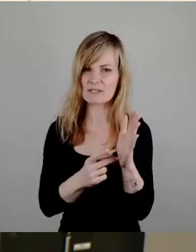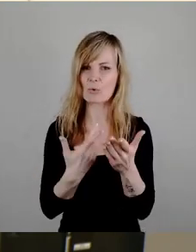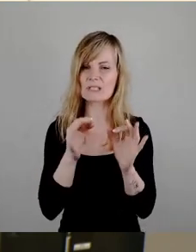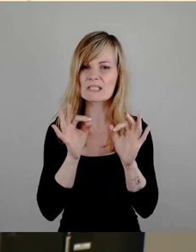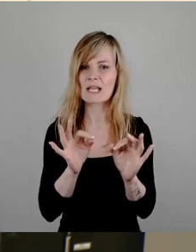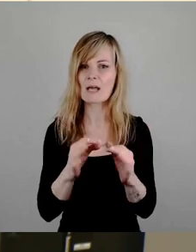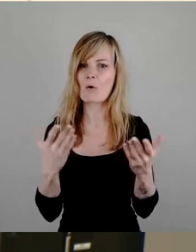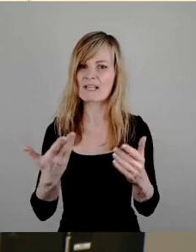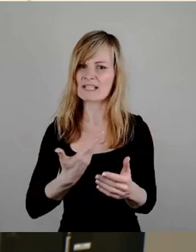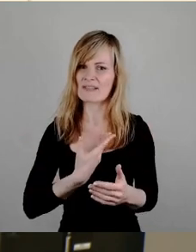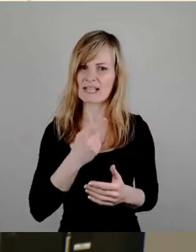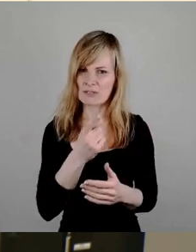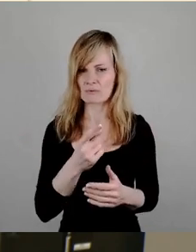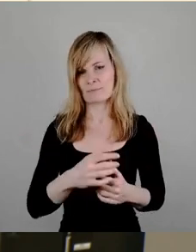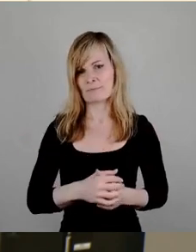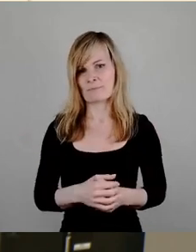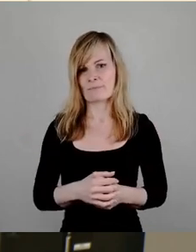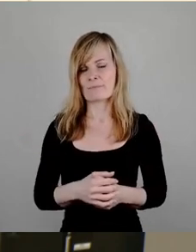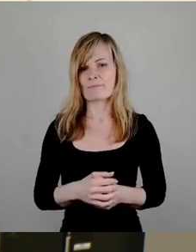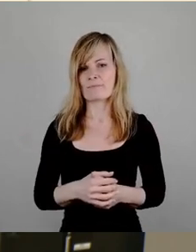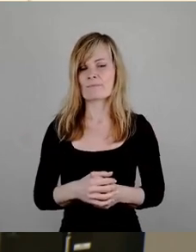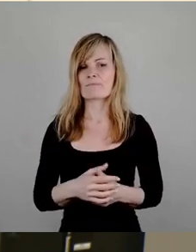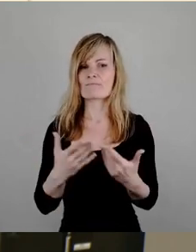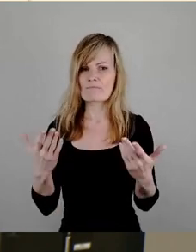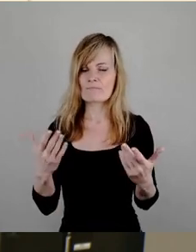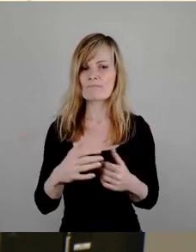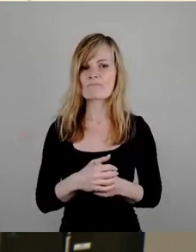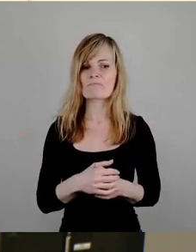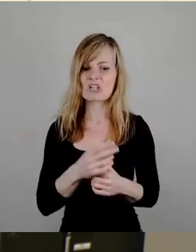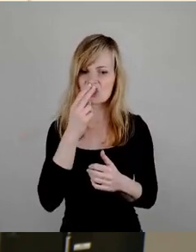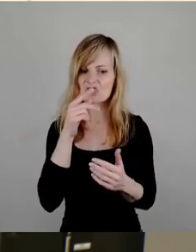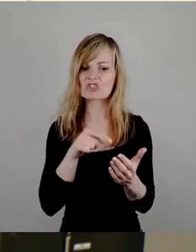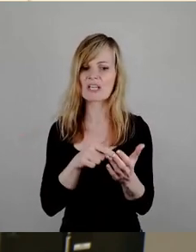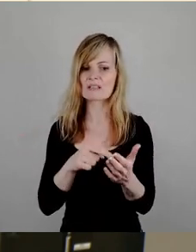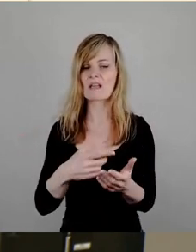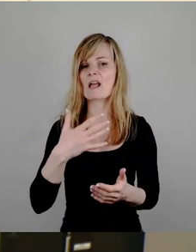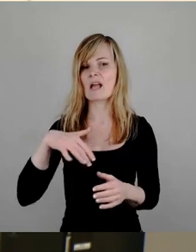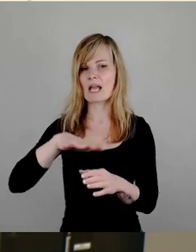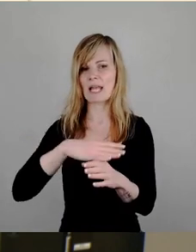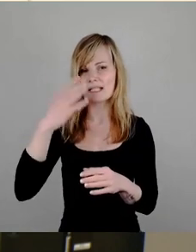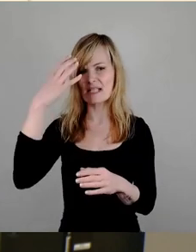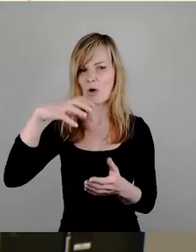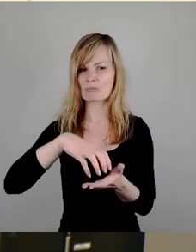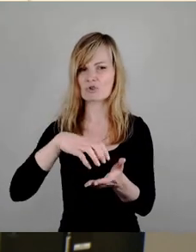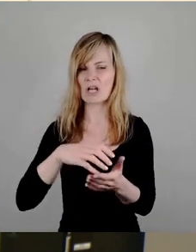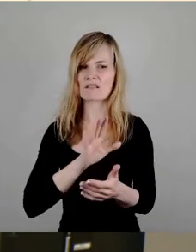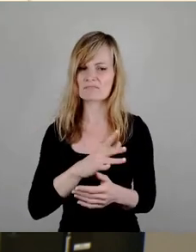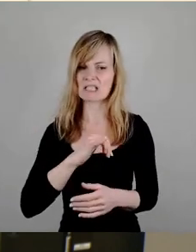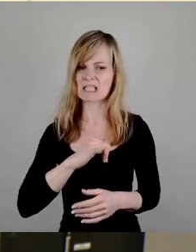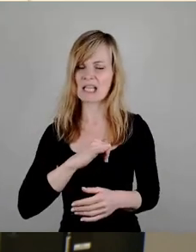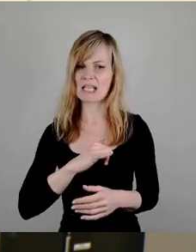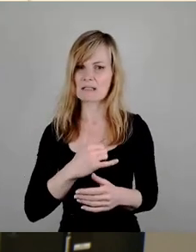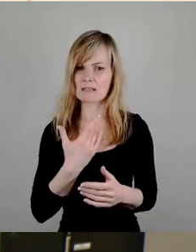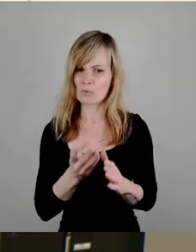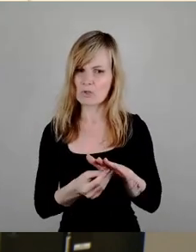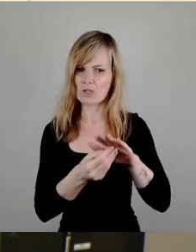Die Wahrung der Interessen der Landeshauptstadt kommt im Text vor Sie sind nirgends so recht formuliert Also ich hoffe,